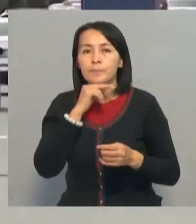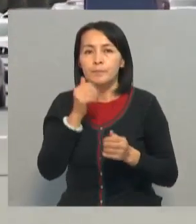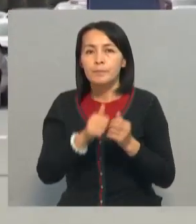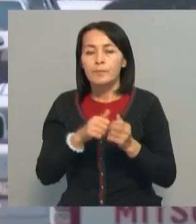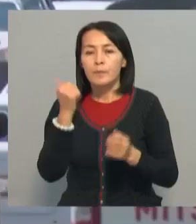неделю. неделю. следует... следует...